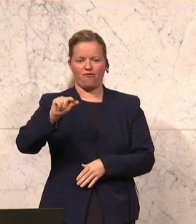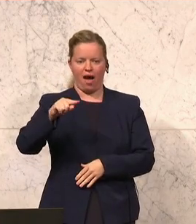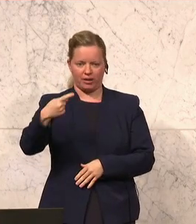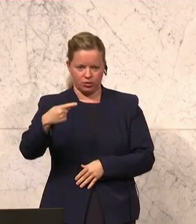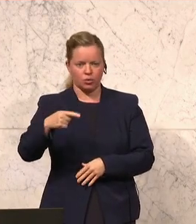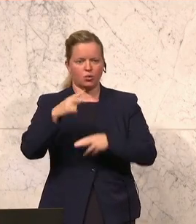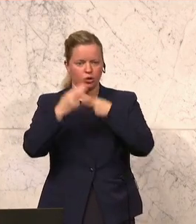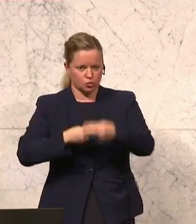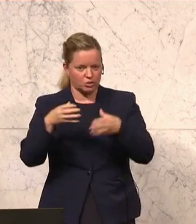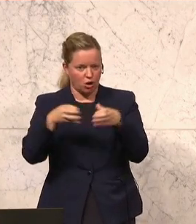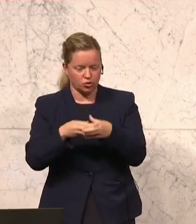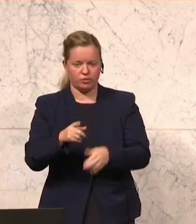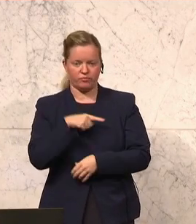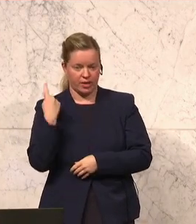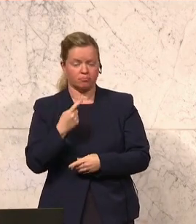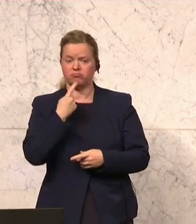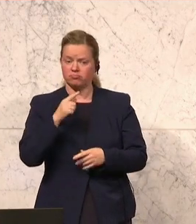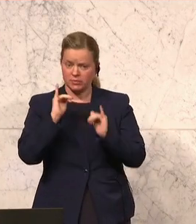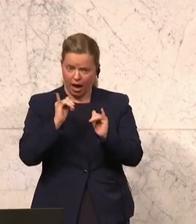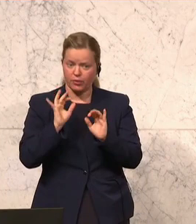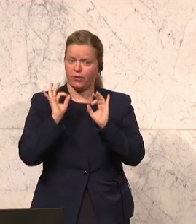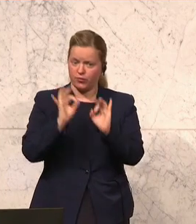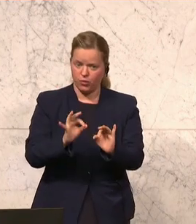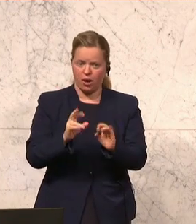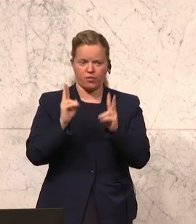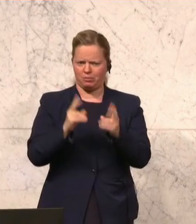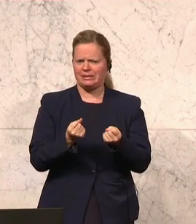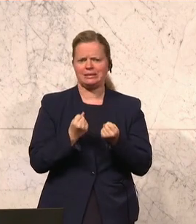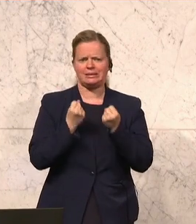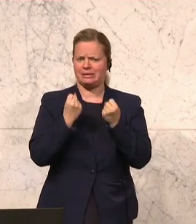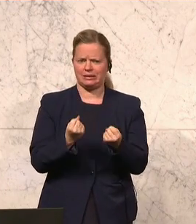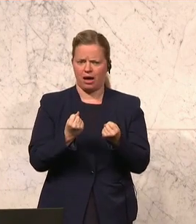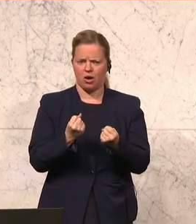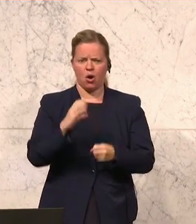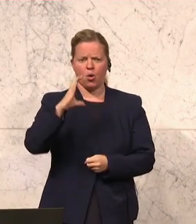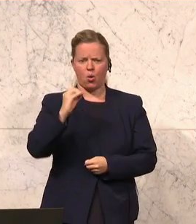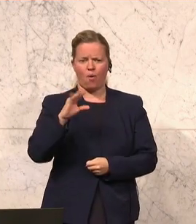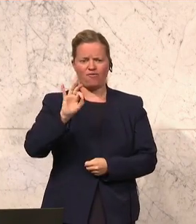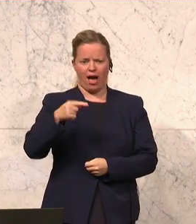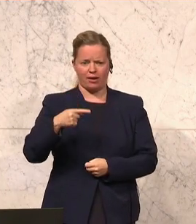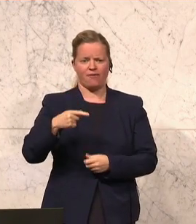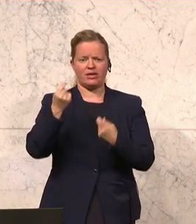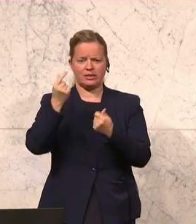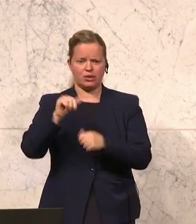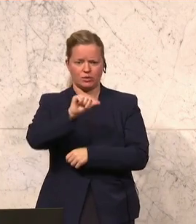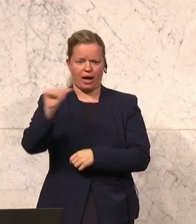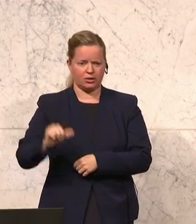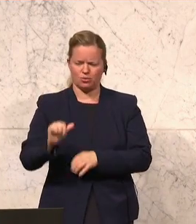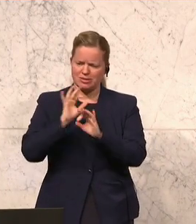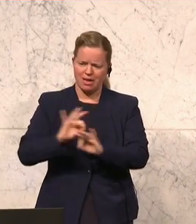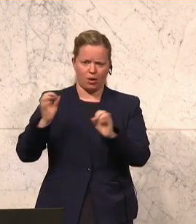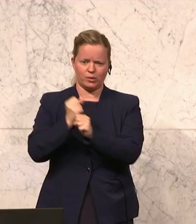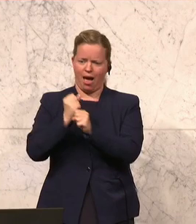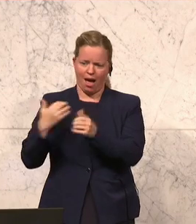wird von unserer Seite grundsätzlich begrüßt, weil wir absolut davon überzeugt sind, dass die Kofag-Finanzierungsagentur gute Arbeit